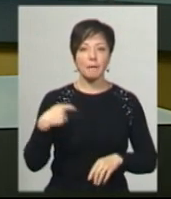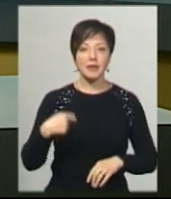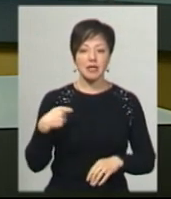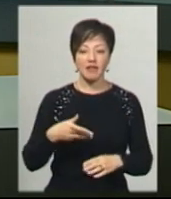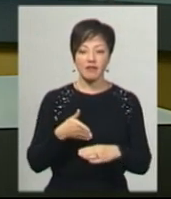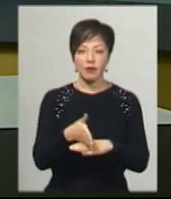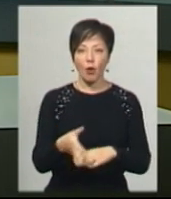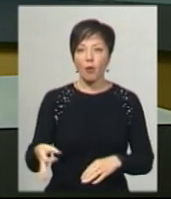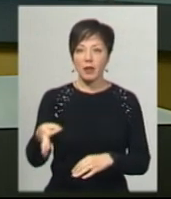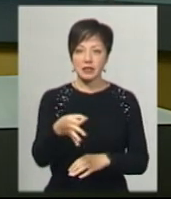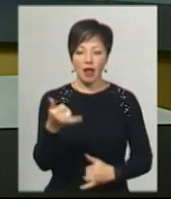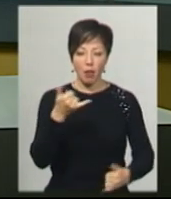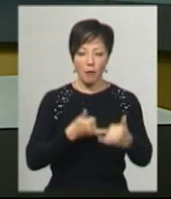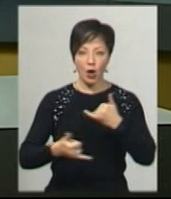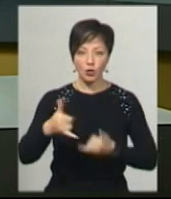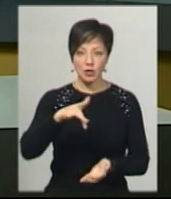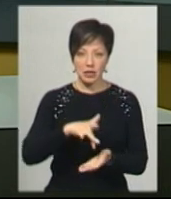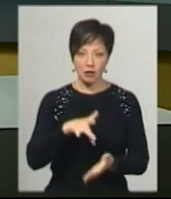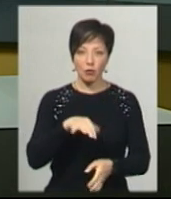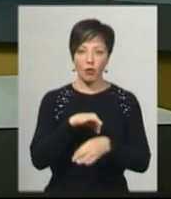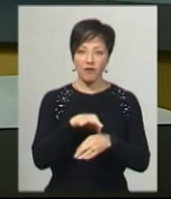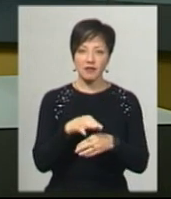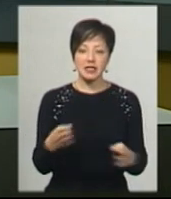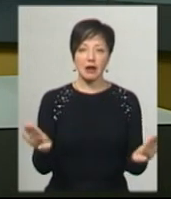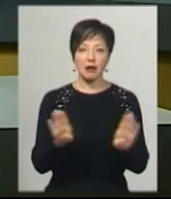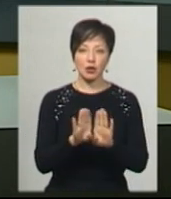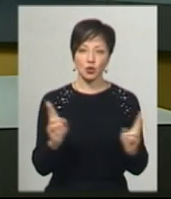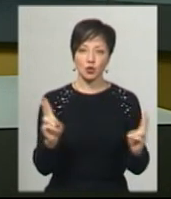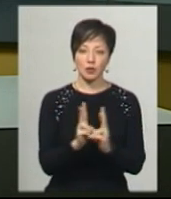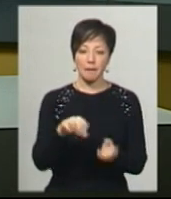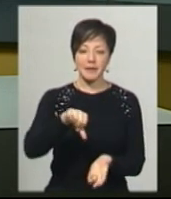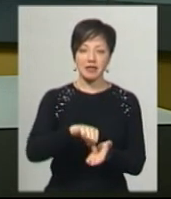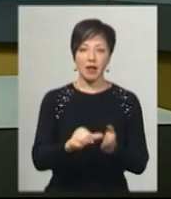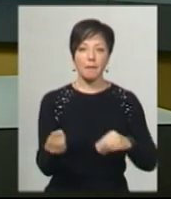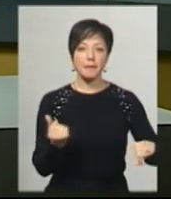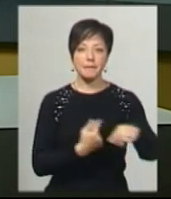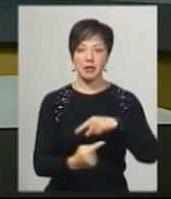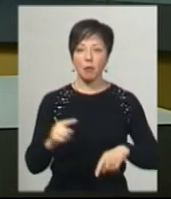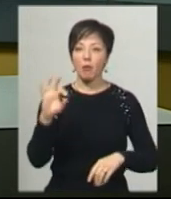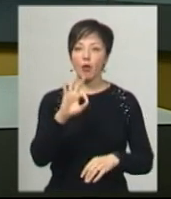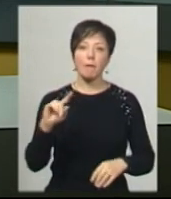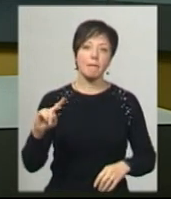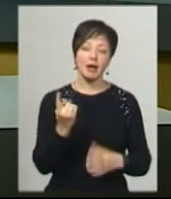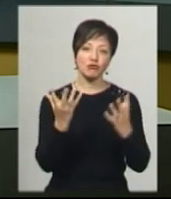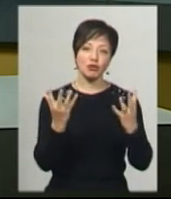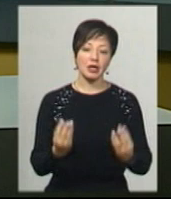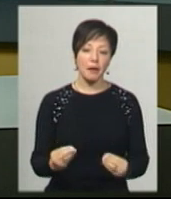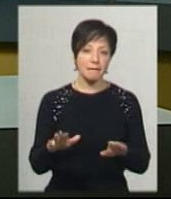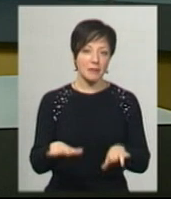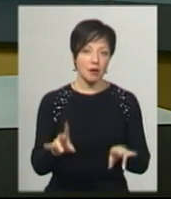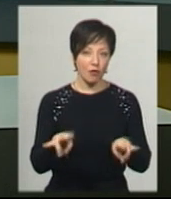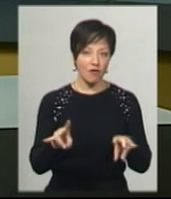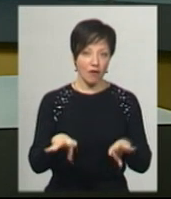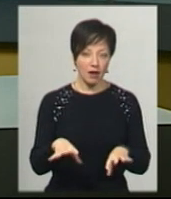обласний лабораторний центр та провів закриту зустріч із представниками бізнесу. Про перший день перебування Володимира Зеленського на